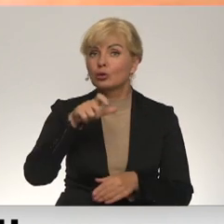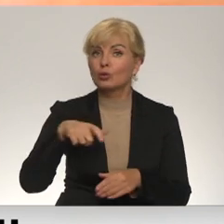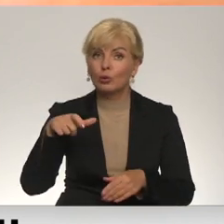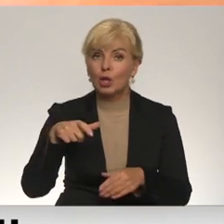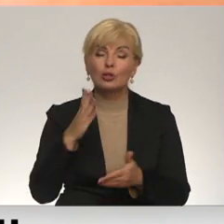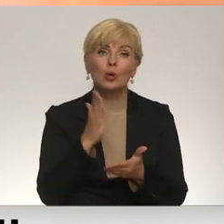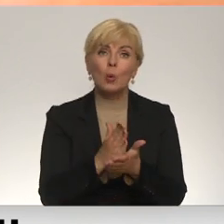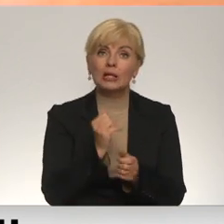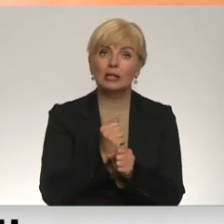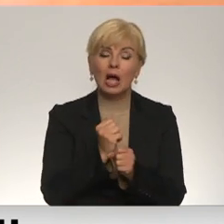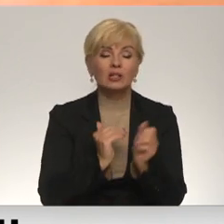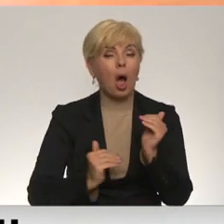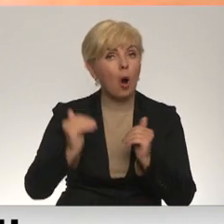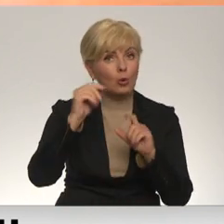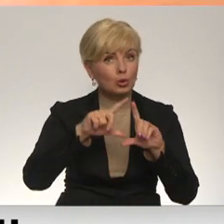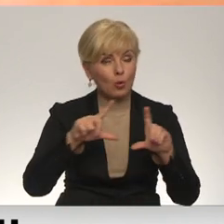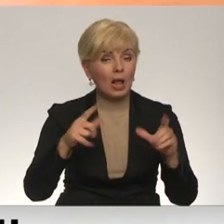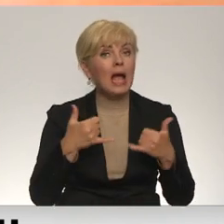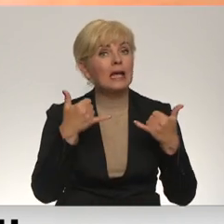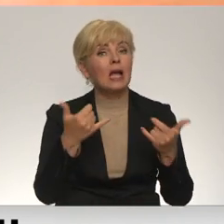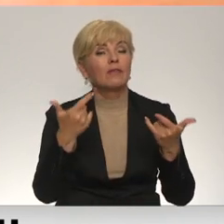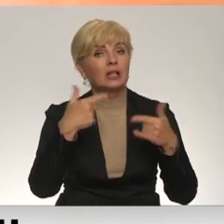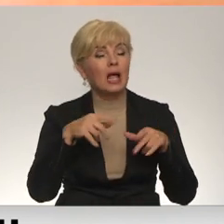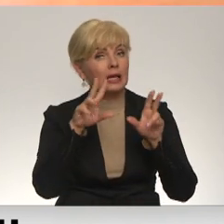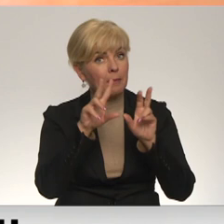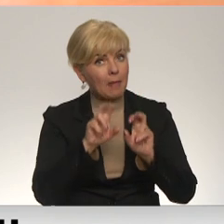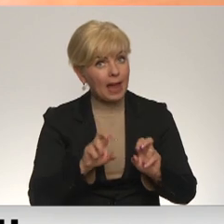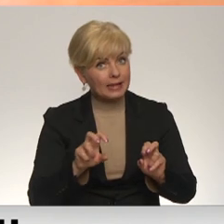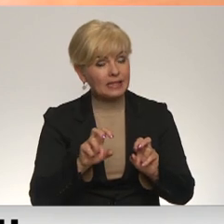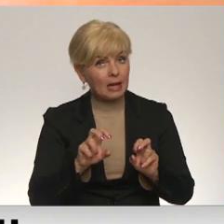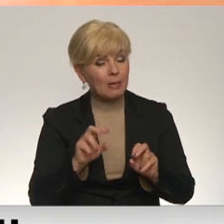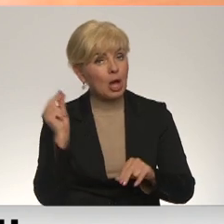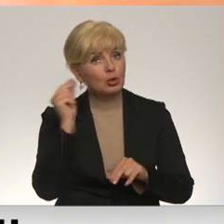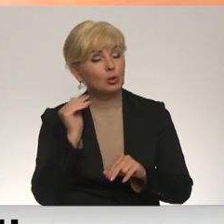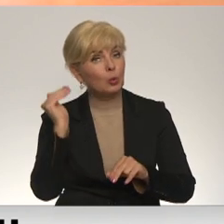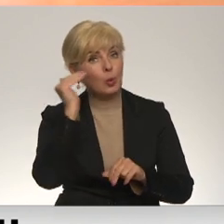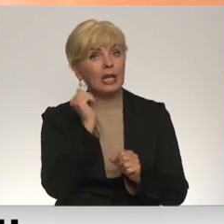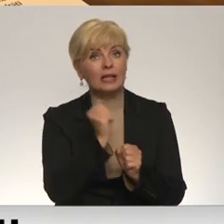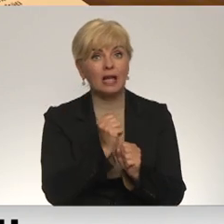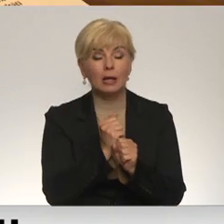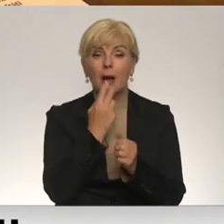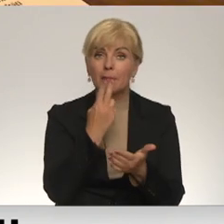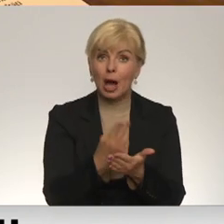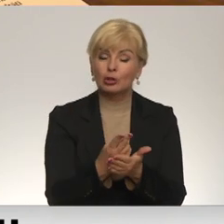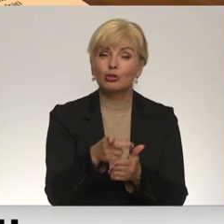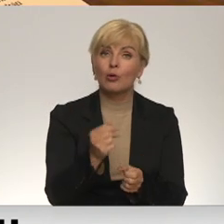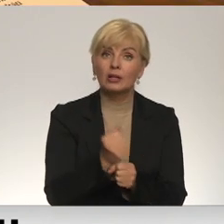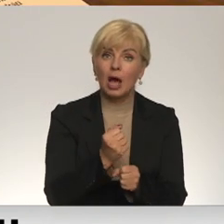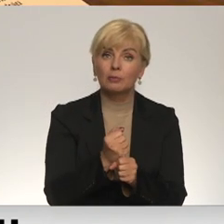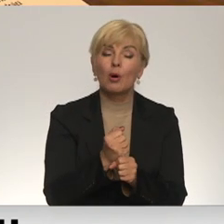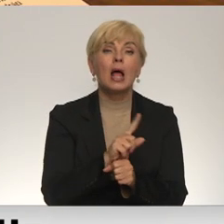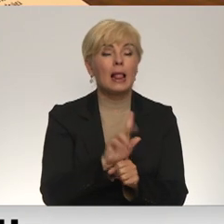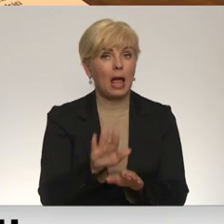jānostrādā augstskolā, jāvelta laiks arī pētnieciskajiem vai studiju darbam. Turklāt paredzēt šo darbu padarīt